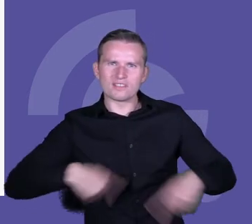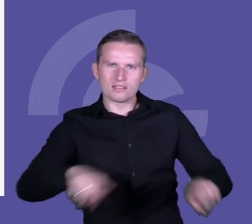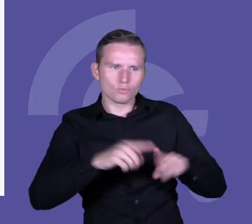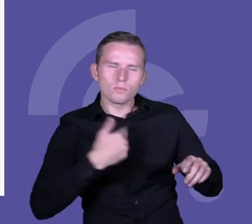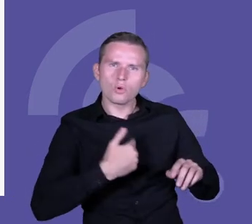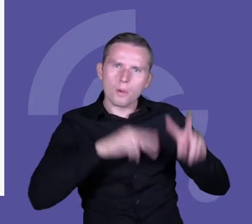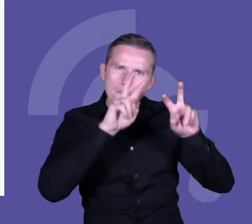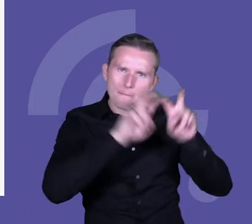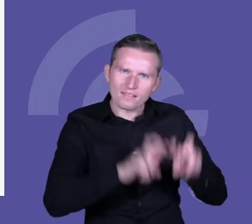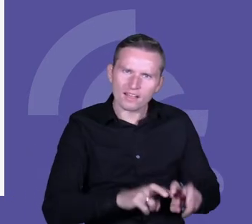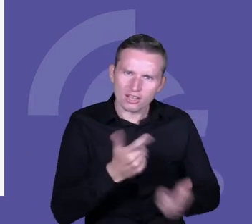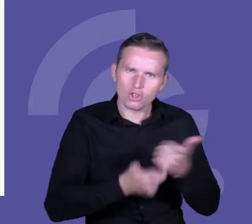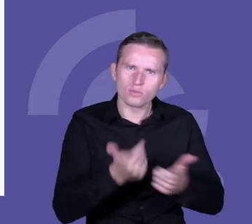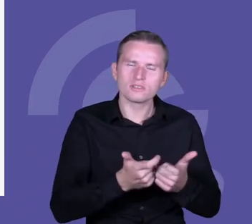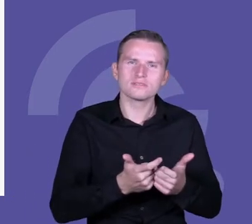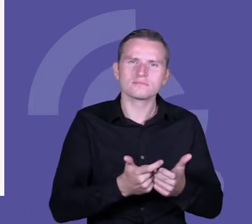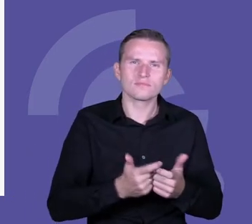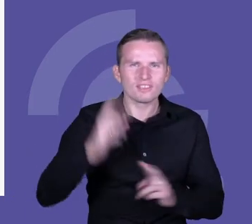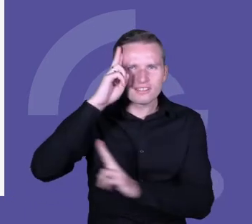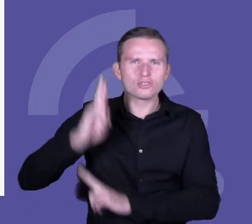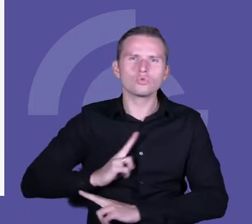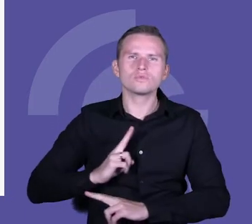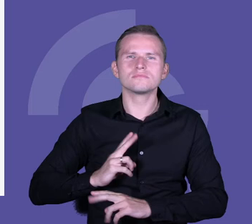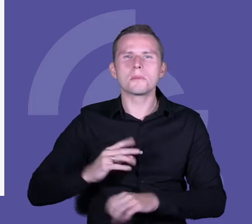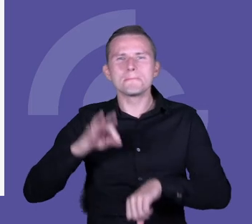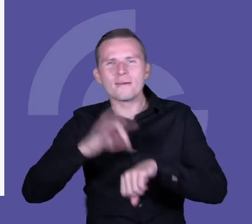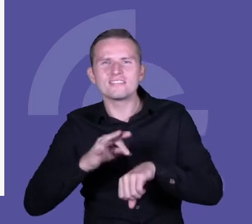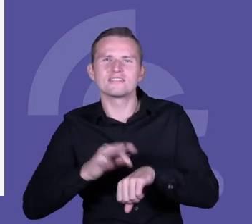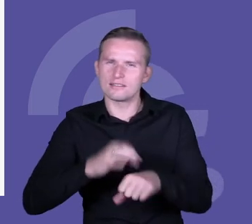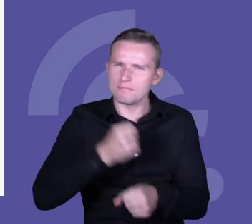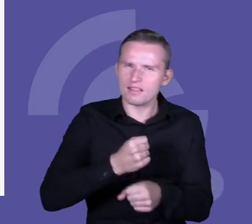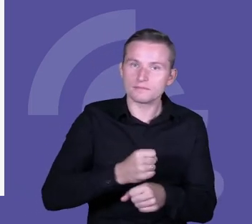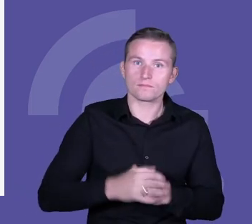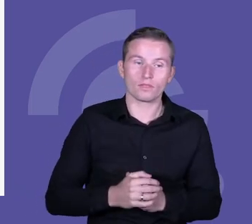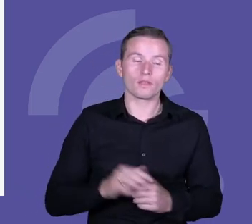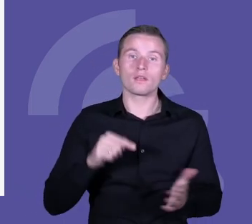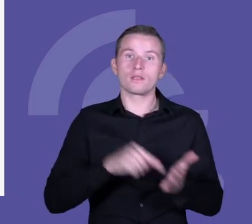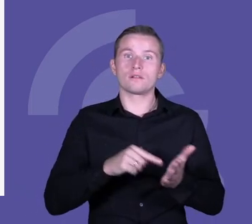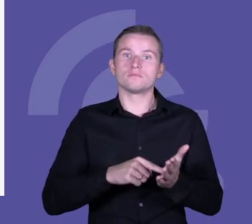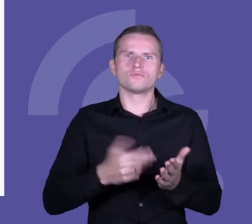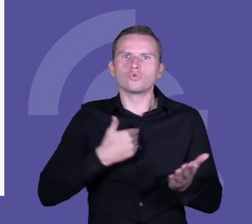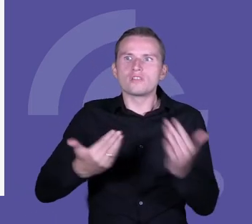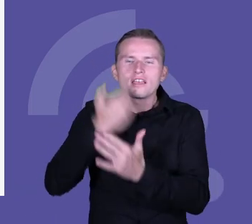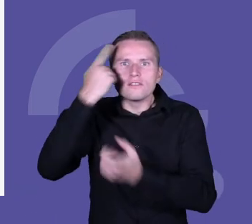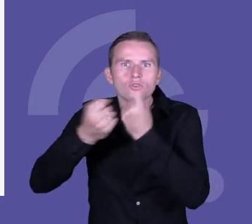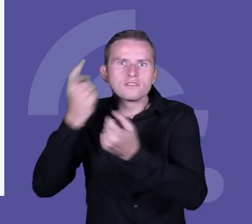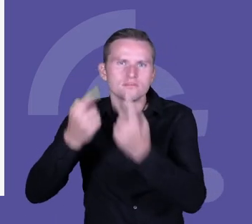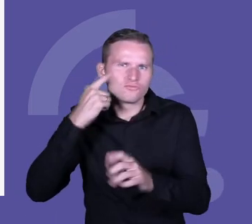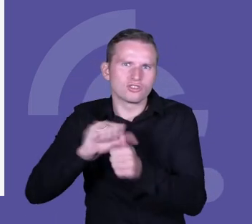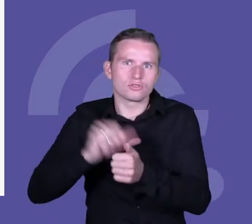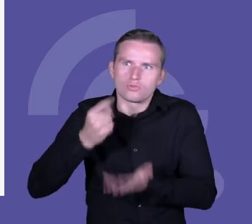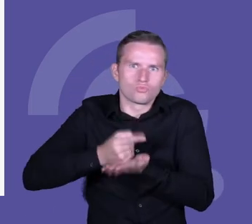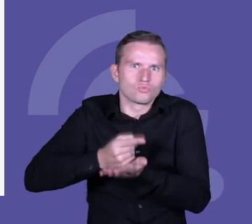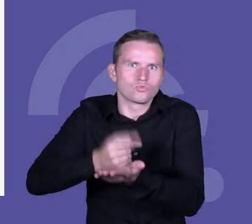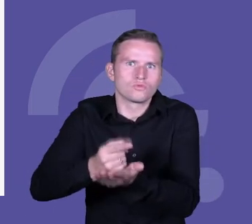Pracy, to zadawaliśmy takie pytanie, takie bardzo proste, no bo jak się robi innowacje, to często się ma jakieś sukcesy, tak? Nie zawsze,